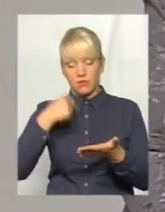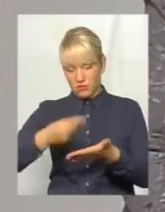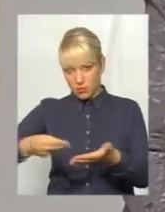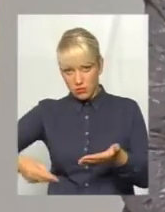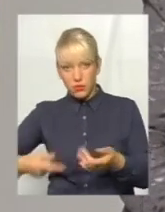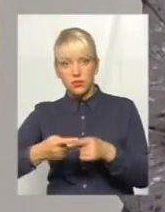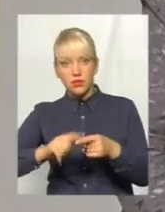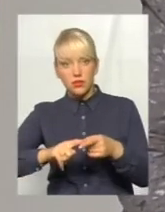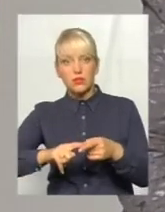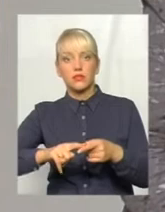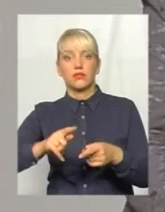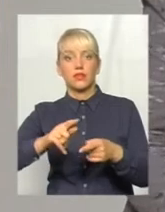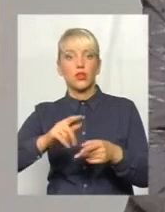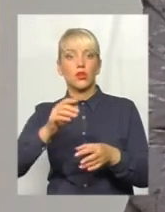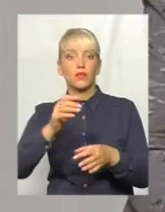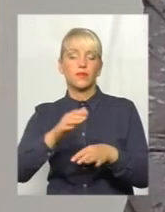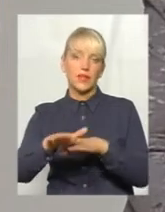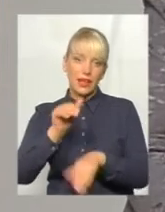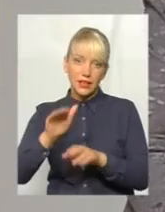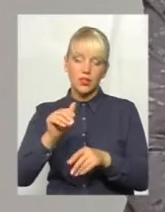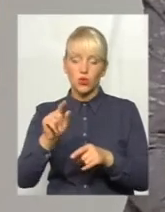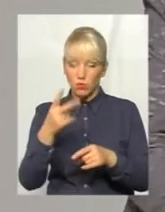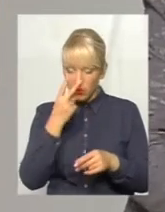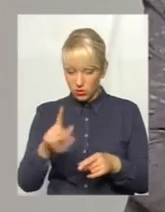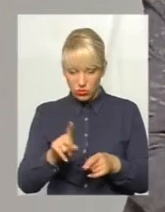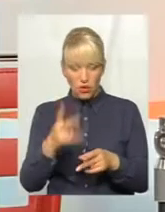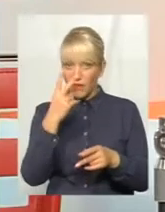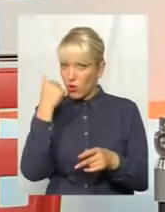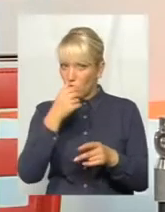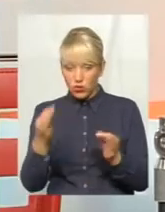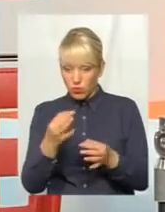були бачити всі терміни несплати кредиту і появлятися?